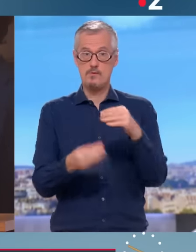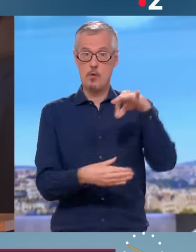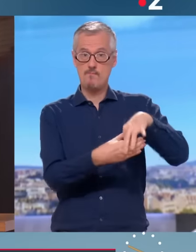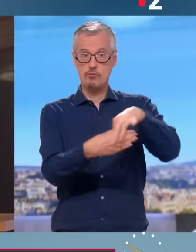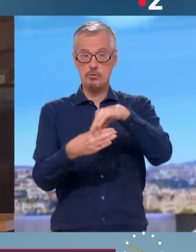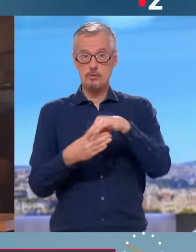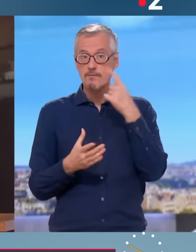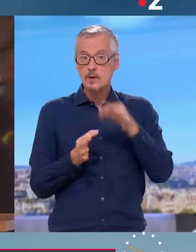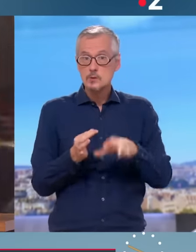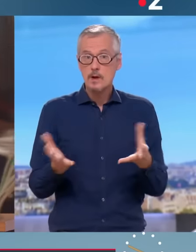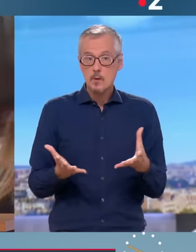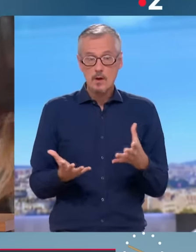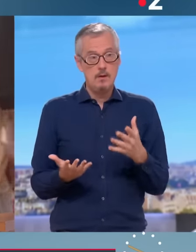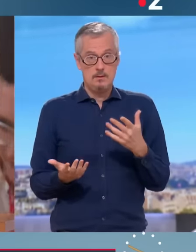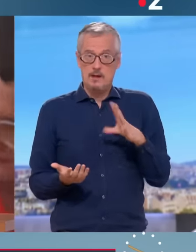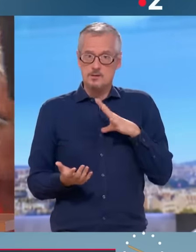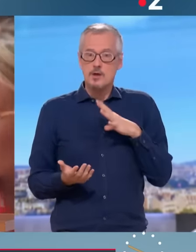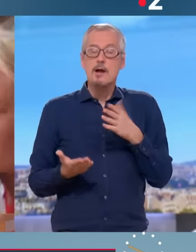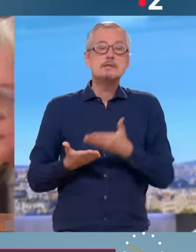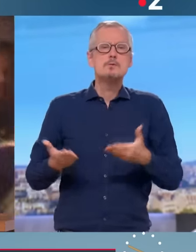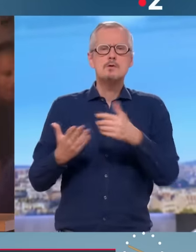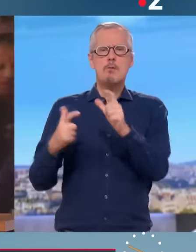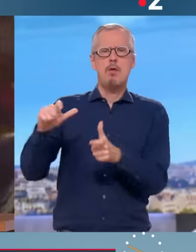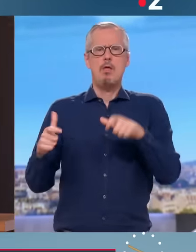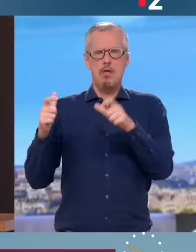Oui. Est-ce qu'on peut remettre de l'humain et de la dimension